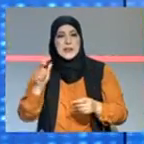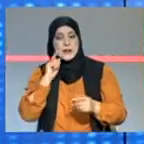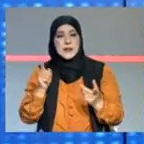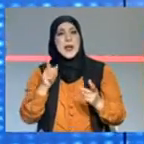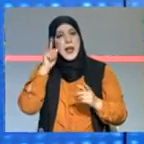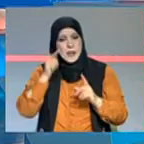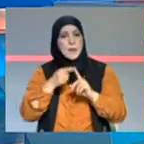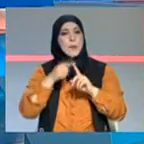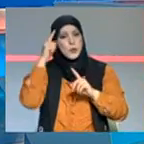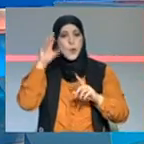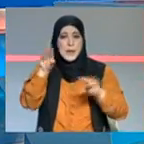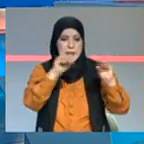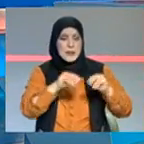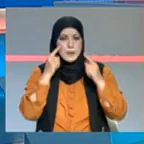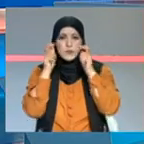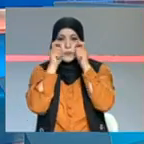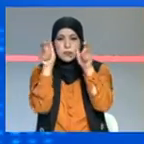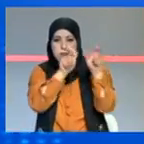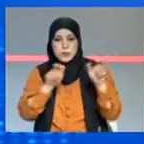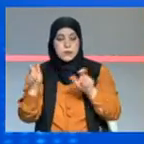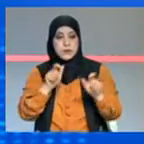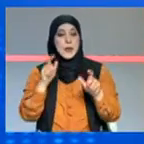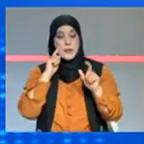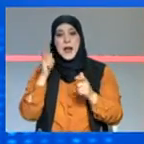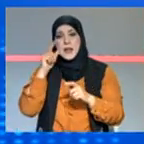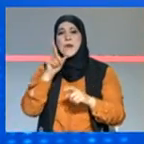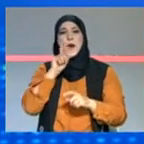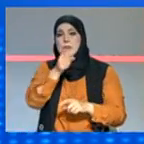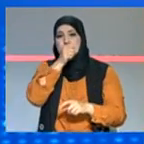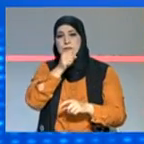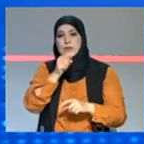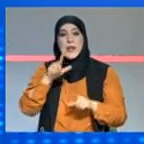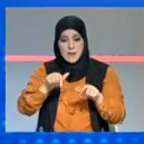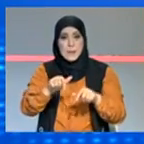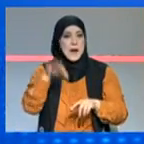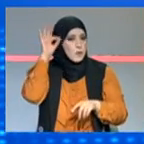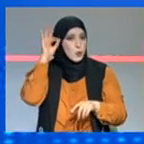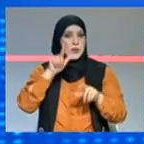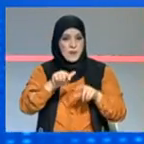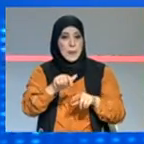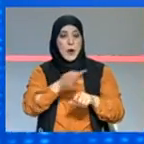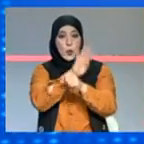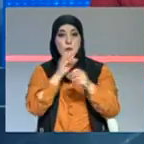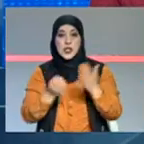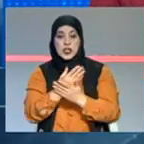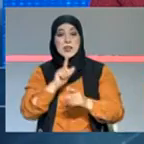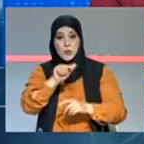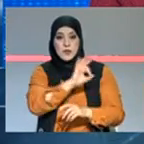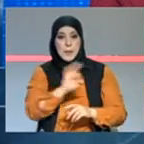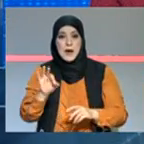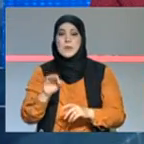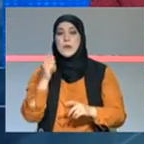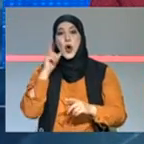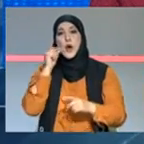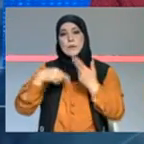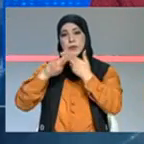في أماكن أخرى هل شرعتم في التثبت في عدم وصول حالات إلى تونس حتى الآن؟ في تونس صاروا معناها تقطيع جيني